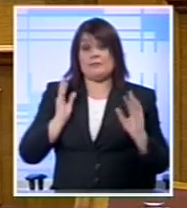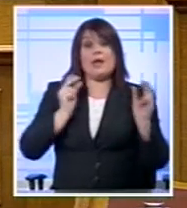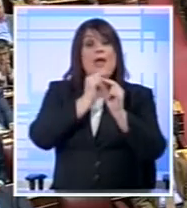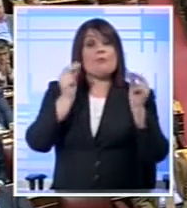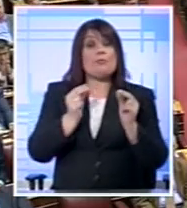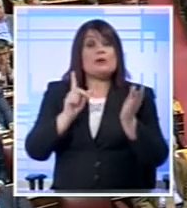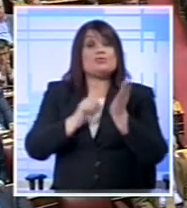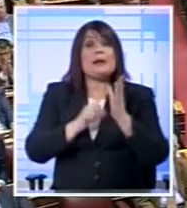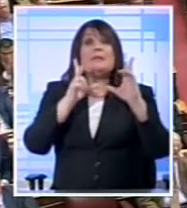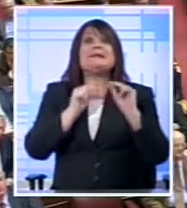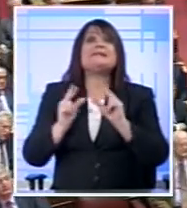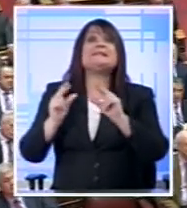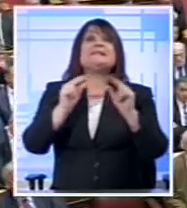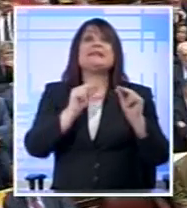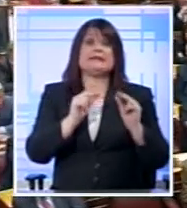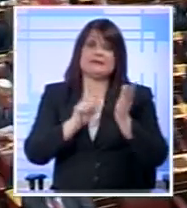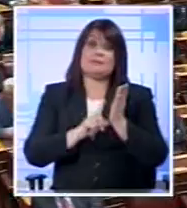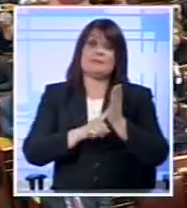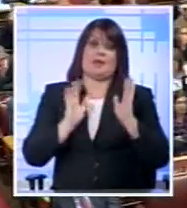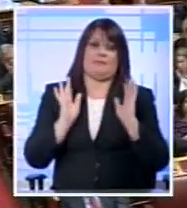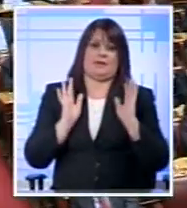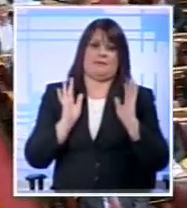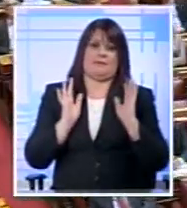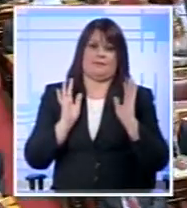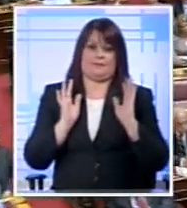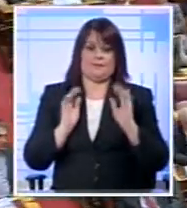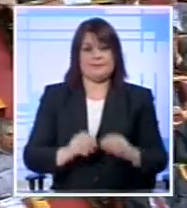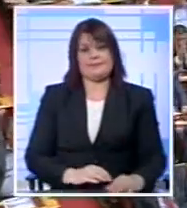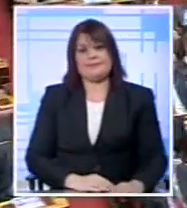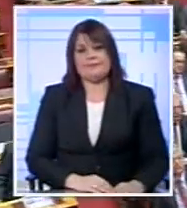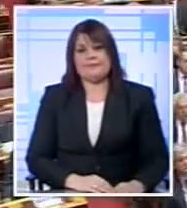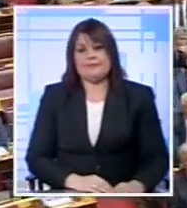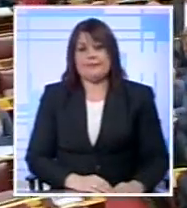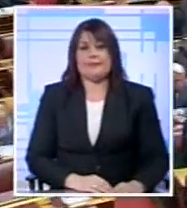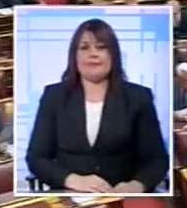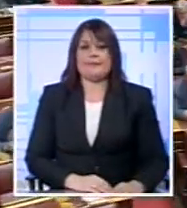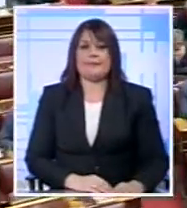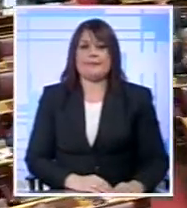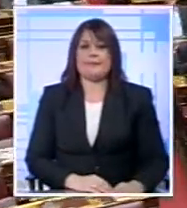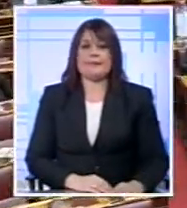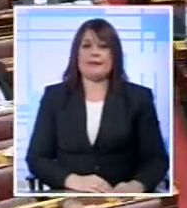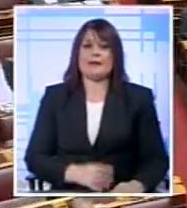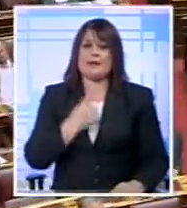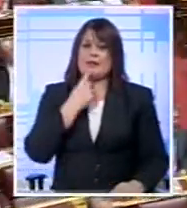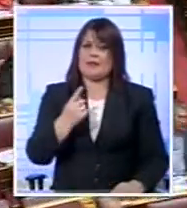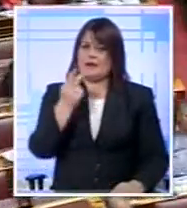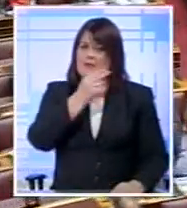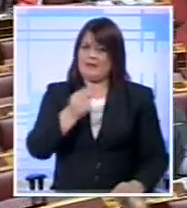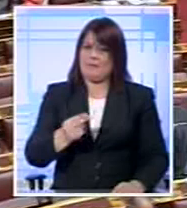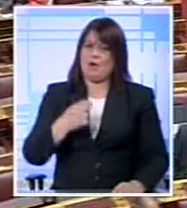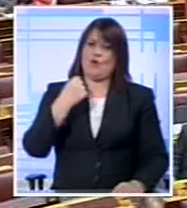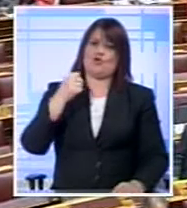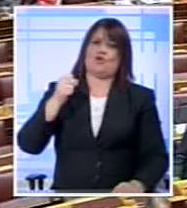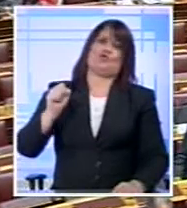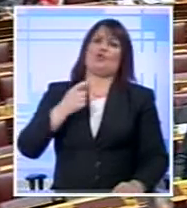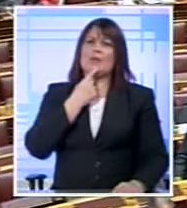συζητηθούν Προφανώς πρέπει να καθίσουμε να συζητήσουμε Δεν απέκλεισα κανένα θέμα Από τη συζήτηση Θέλω να είμαι